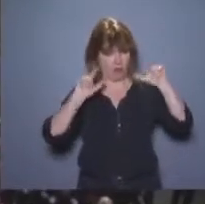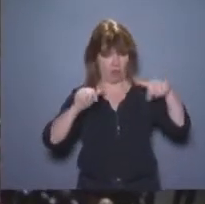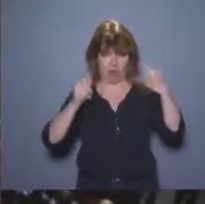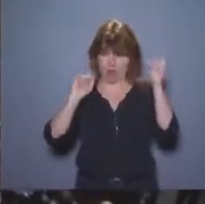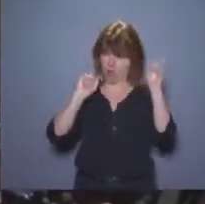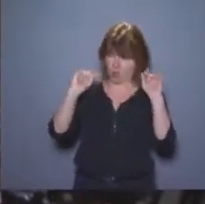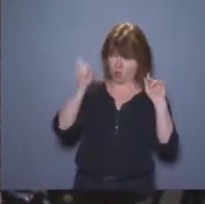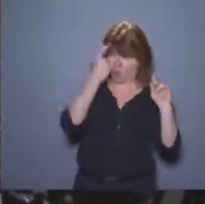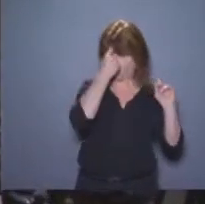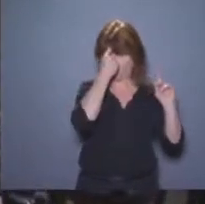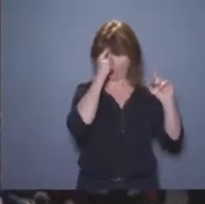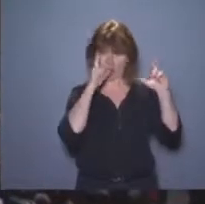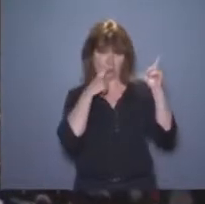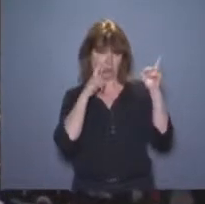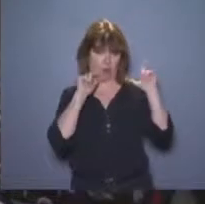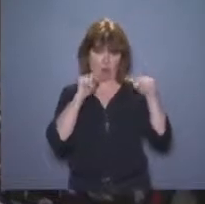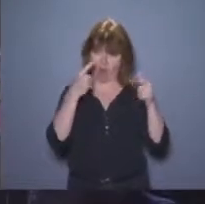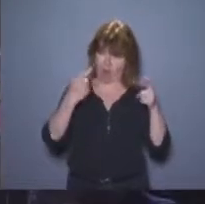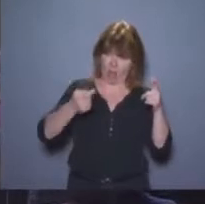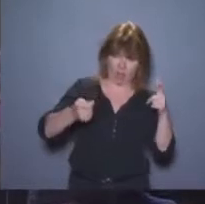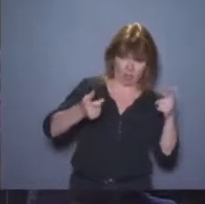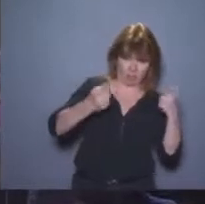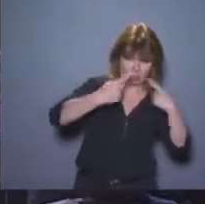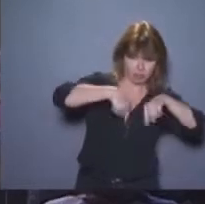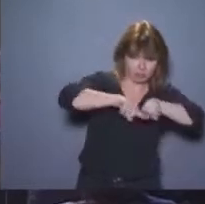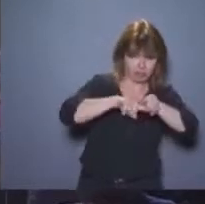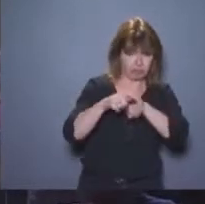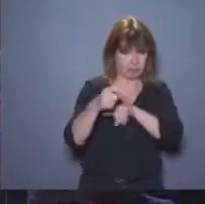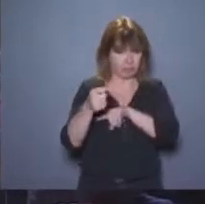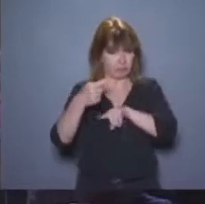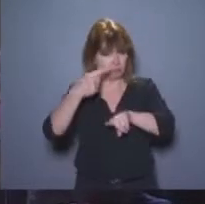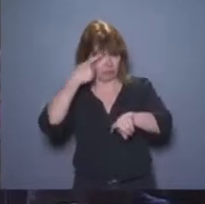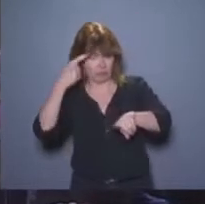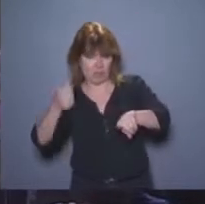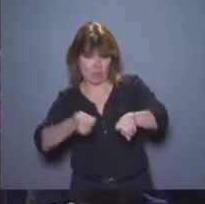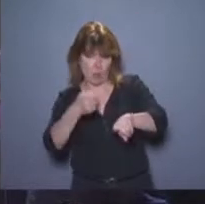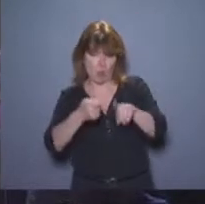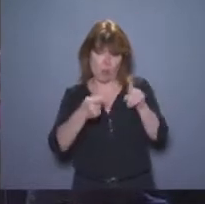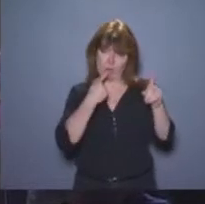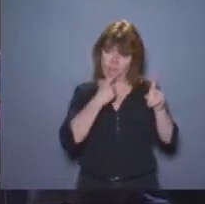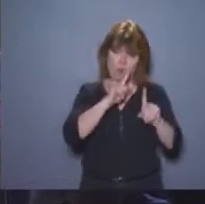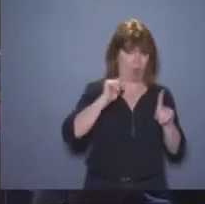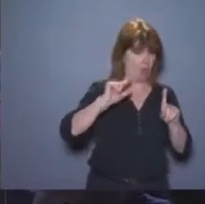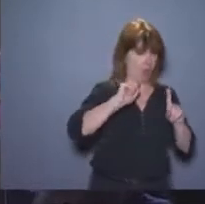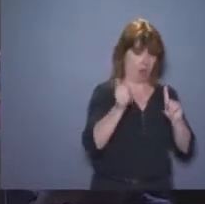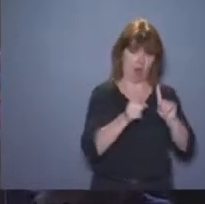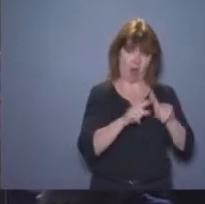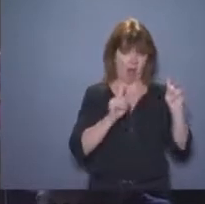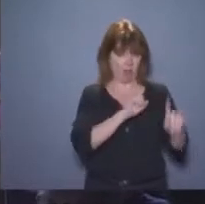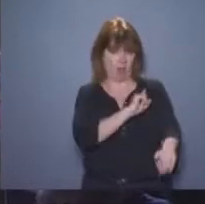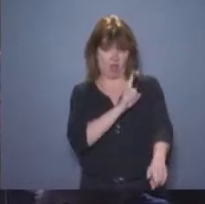cette masse consciente, consciente, éduquée.